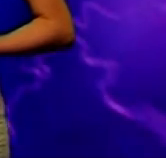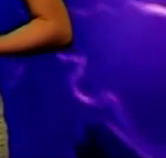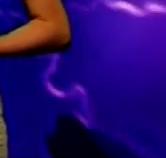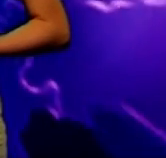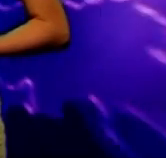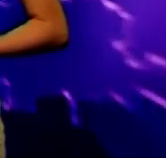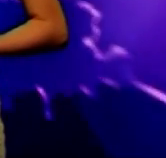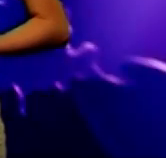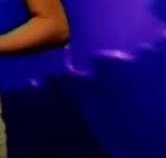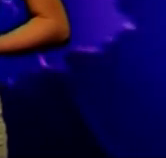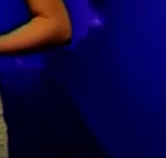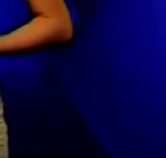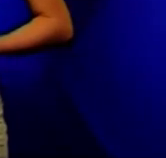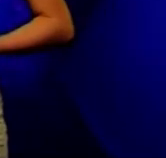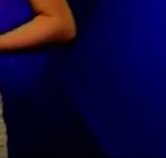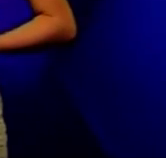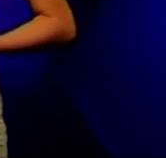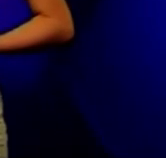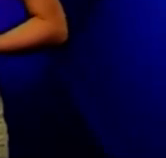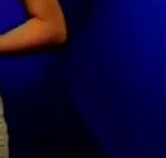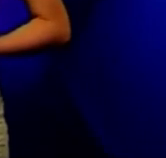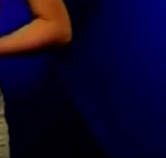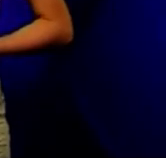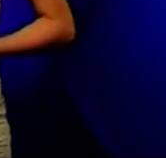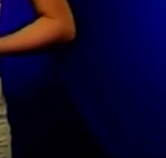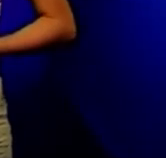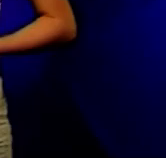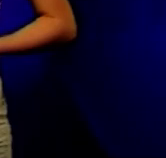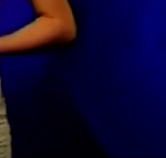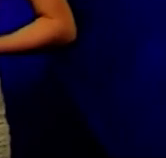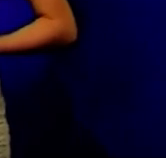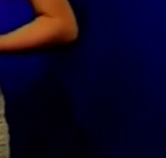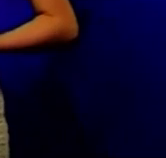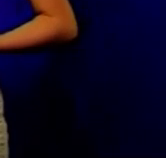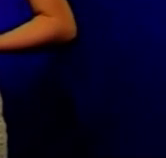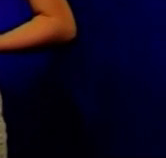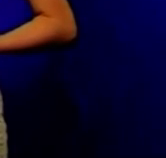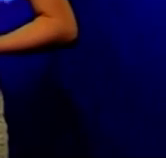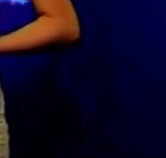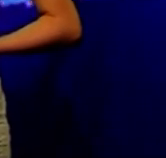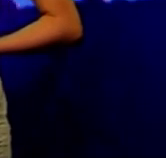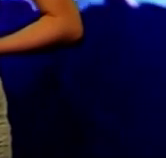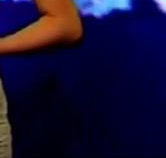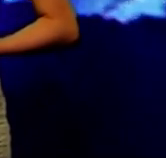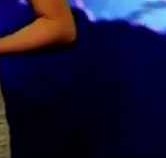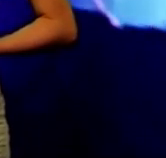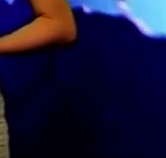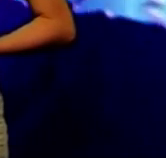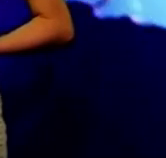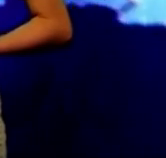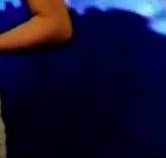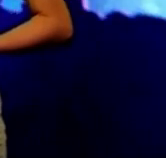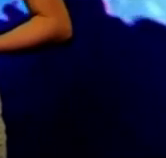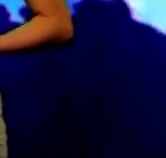повітря по області вночі – 13-18 градусів, в день – 23-28 градусів тепла. Температура повітря по